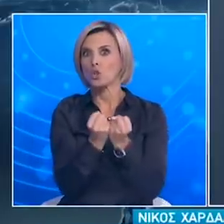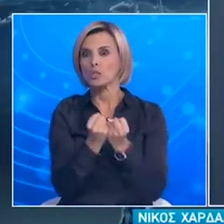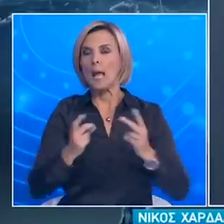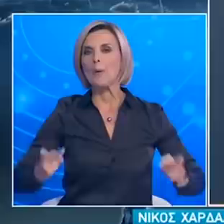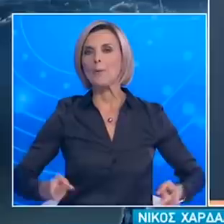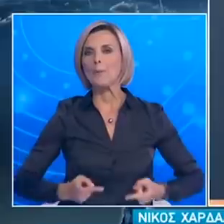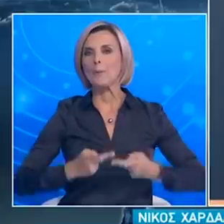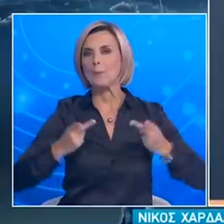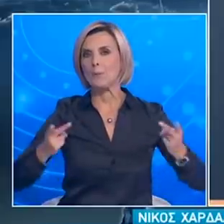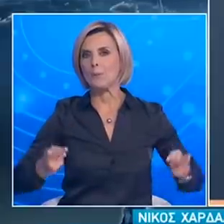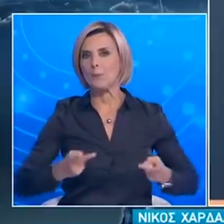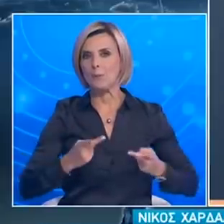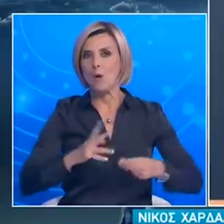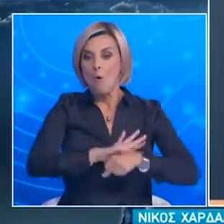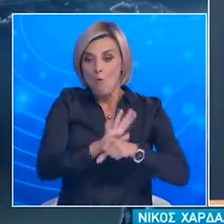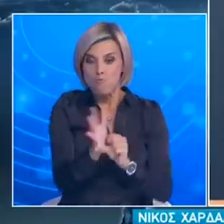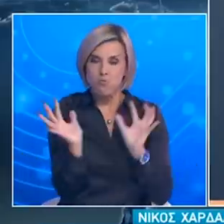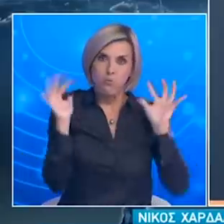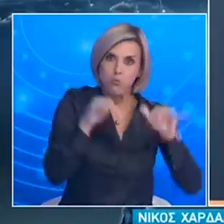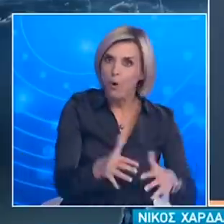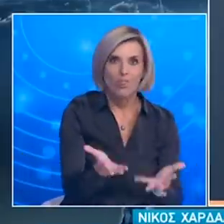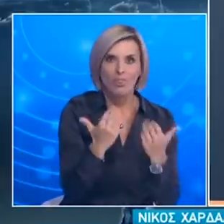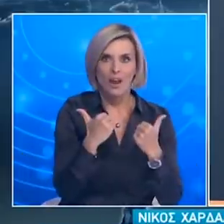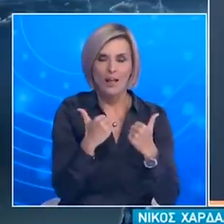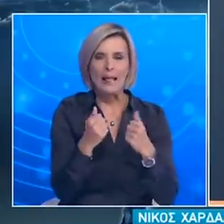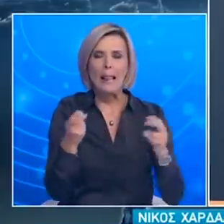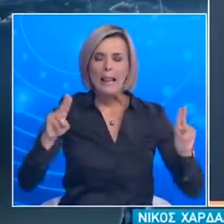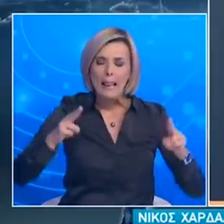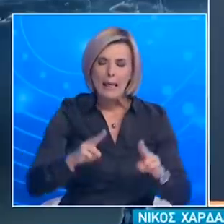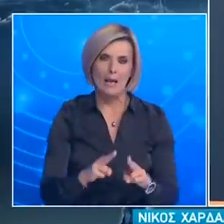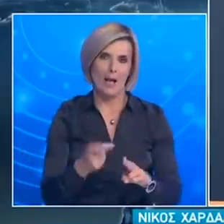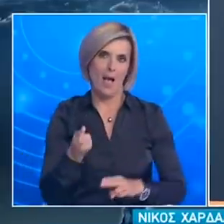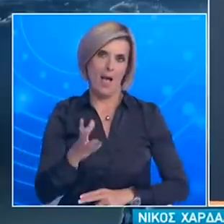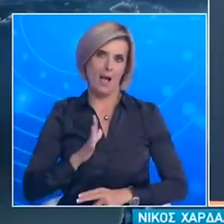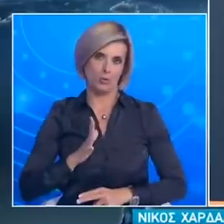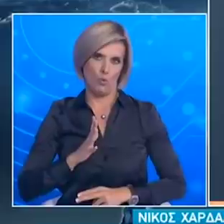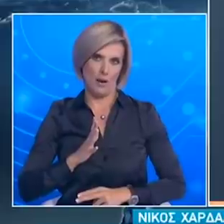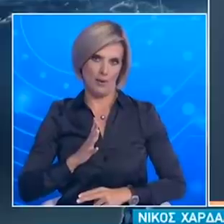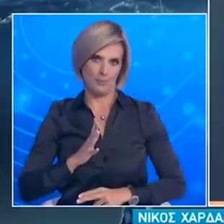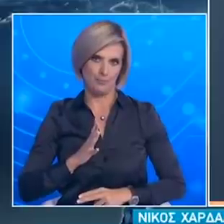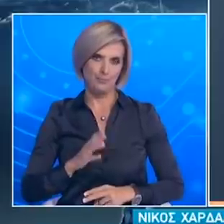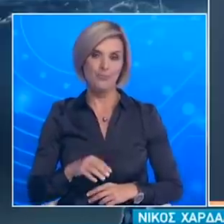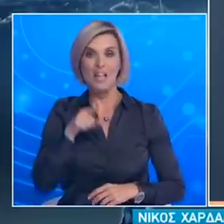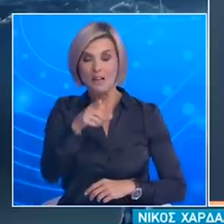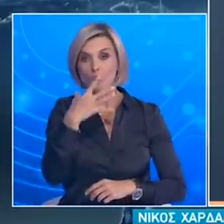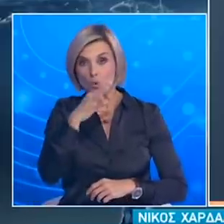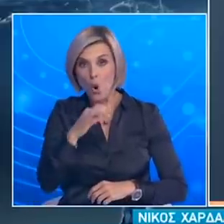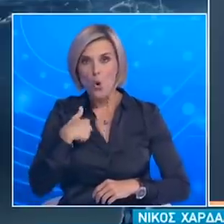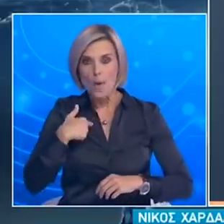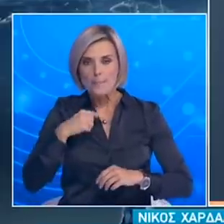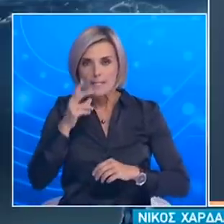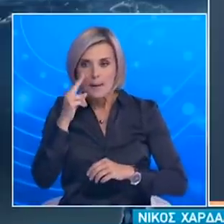Σε τέτοιο σημείο που να δημιουργείται πρόβλημα Και γι' αυτό και η χνηλάτιση Θα είδατε πολύ καλά και με την τελευταία ποινιπή Ενισχύεται